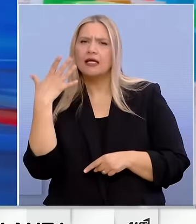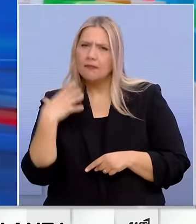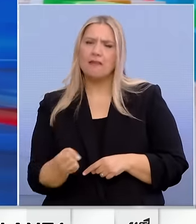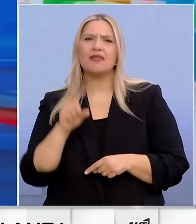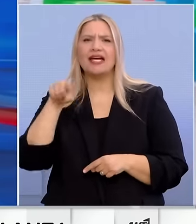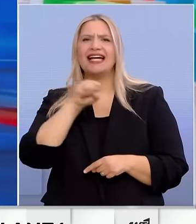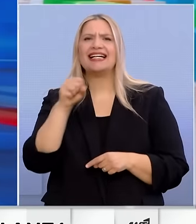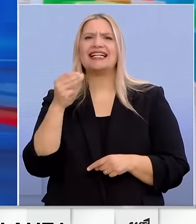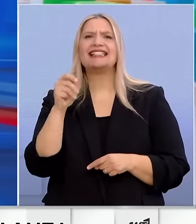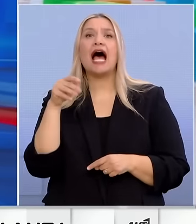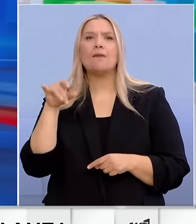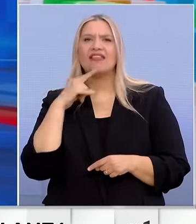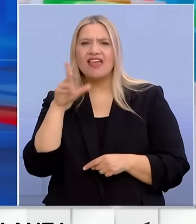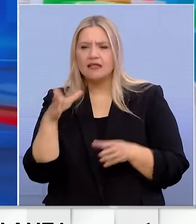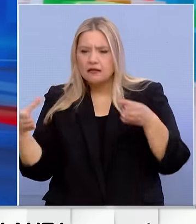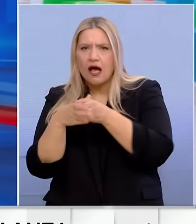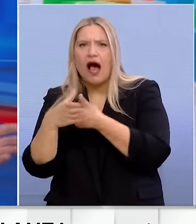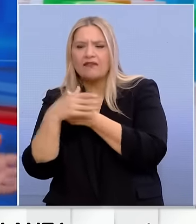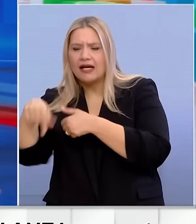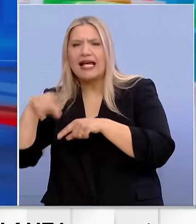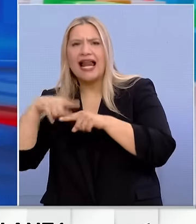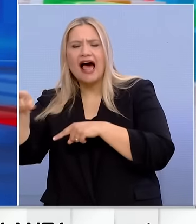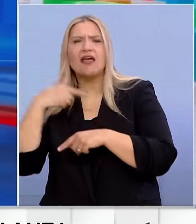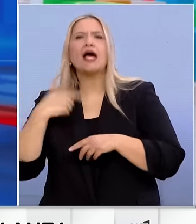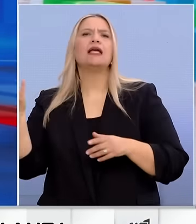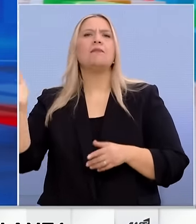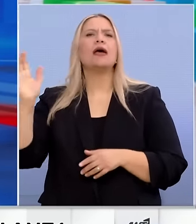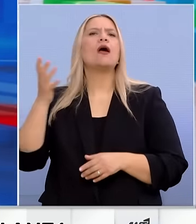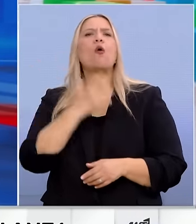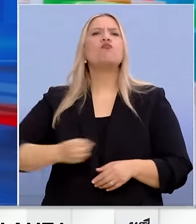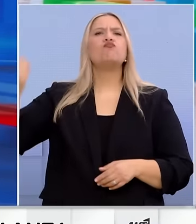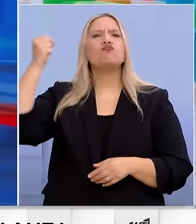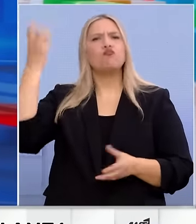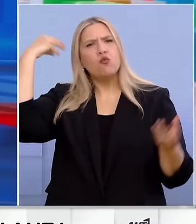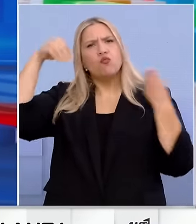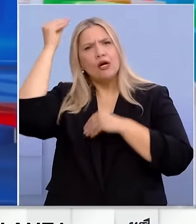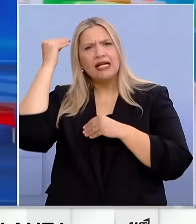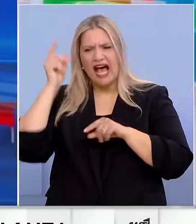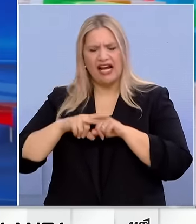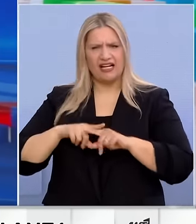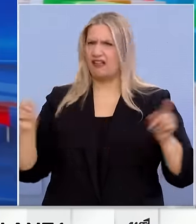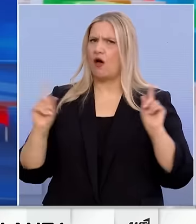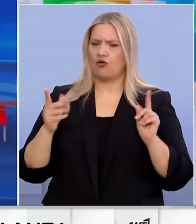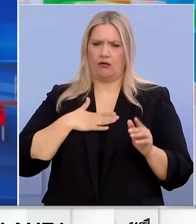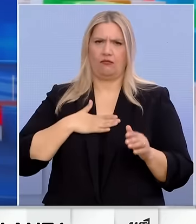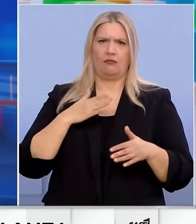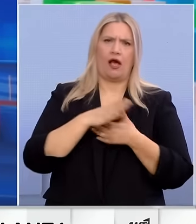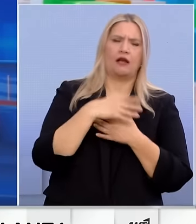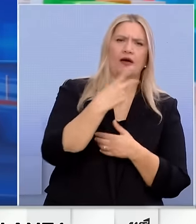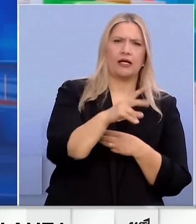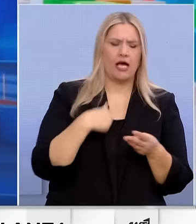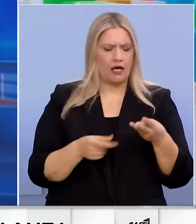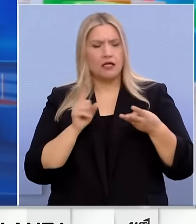μας είπε ότι η Μπουμπουλίνα δεν ήταν Ελληνίδα και που επίσης πριν από μερικές μέρες είπε προς τους Έλληνες